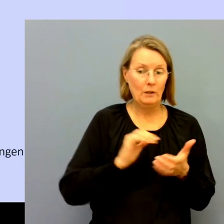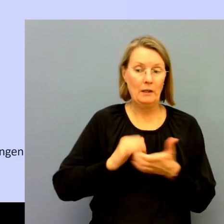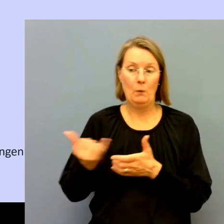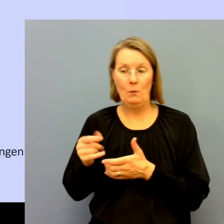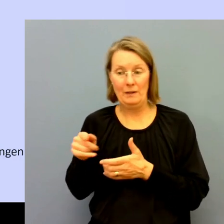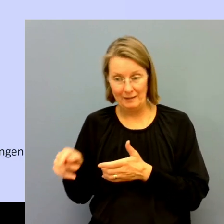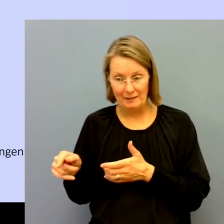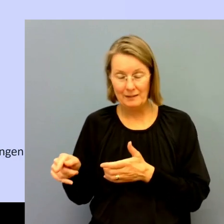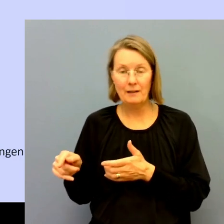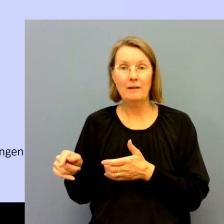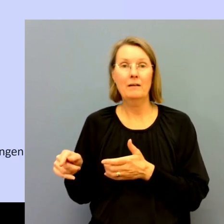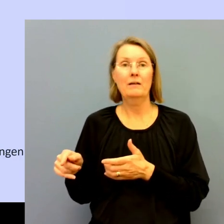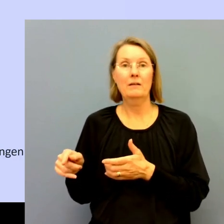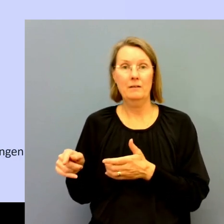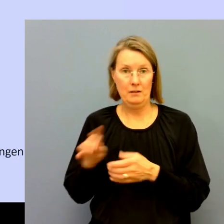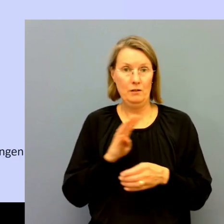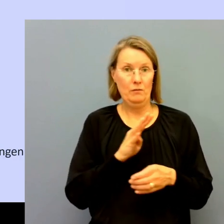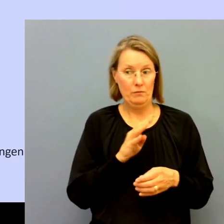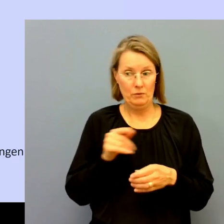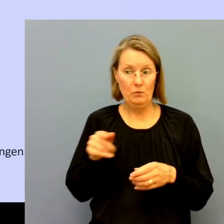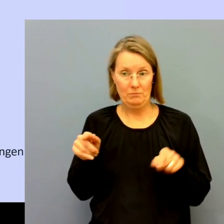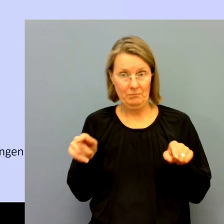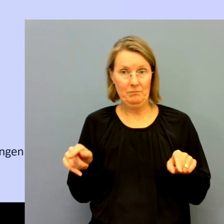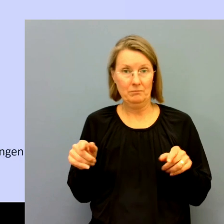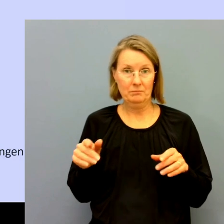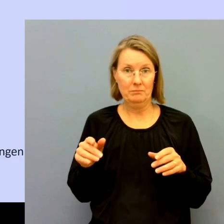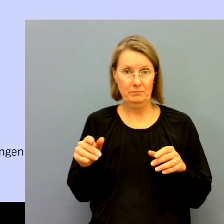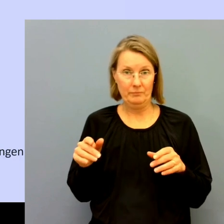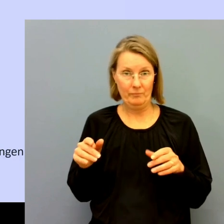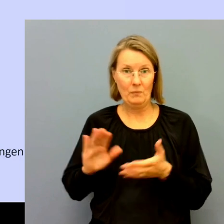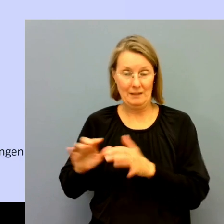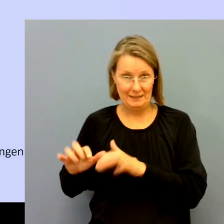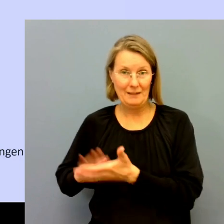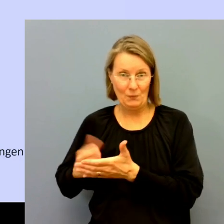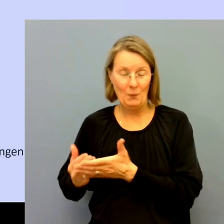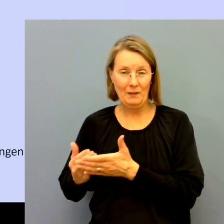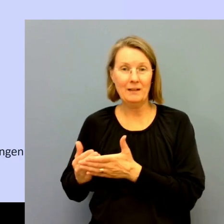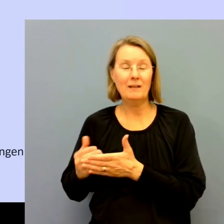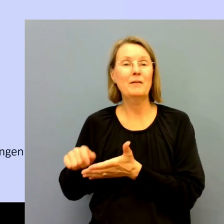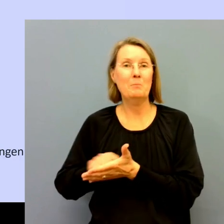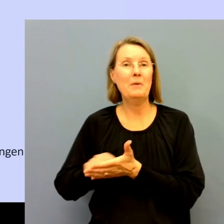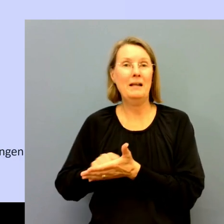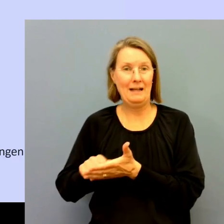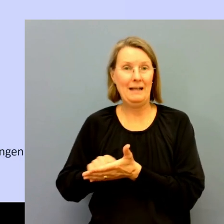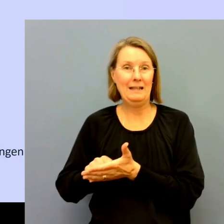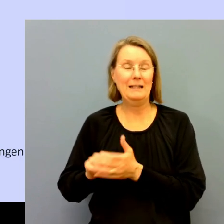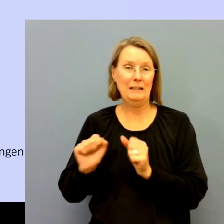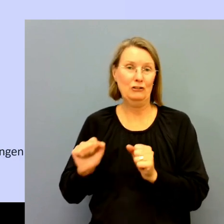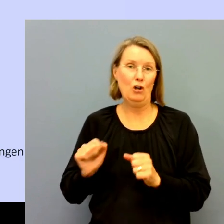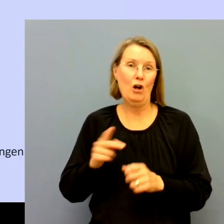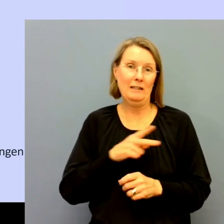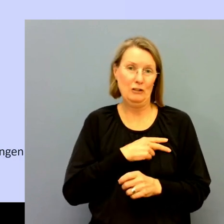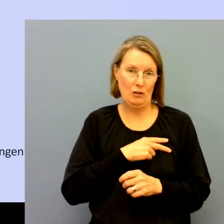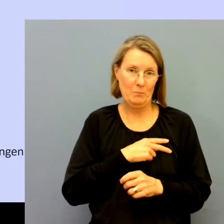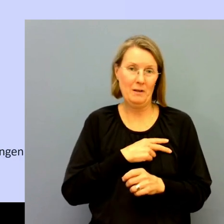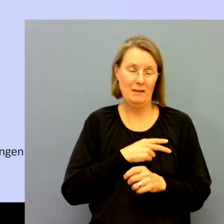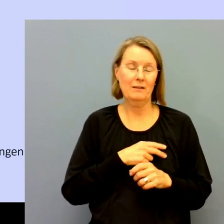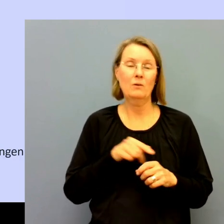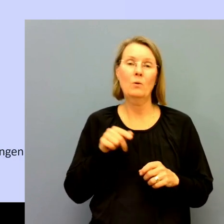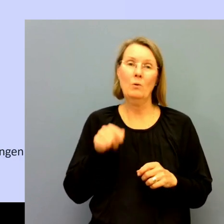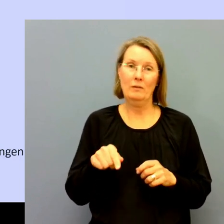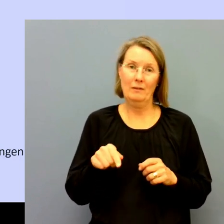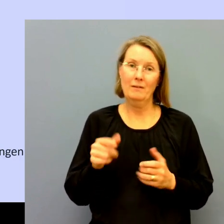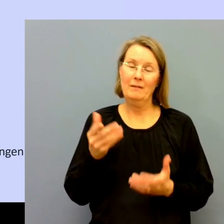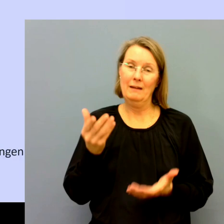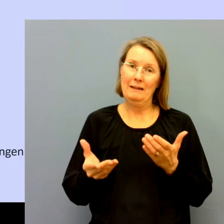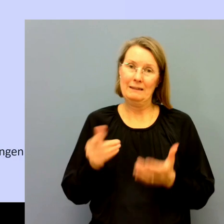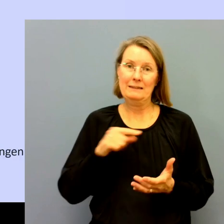skrivtolkar som har påbörjat utbildningen i år beräknas fullföljaren. Och det är ju en väldigt grov uppskattning utifrån statistiken de senaste